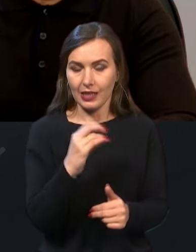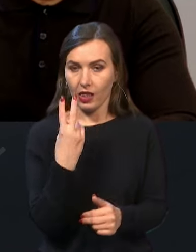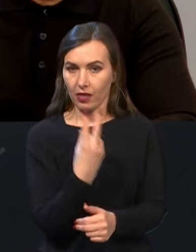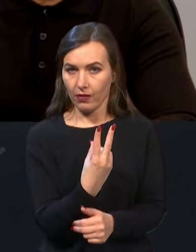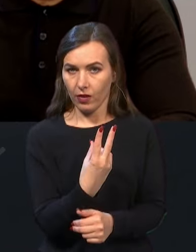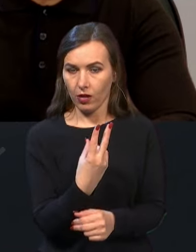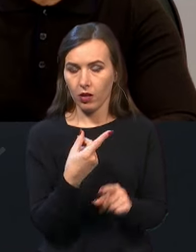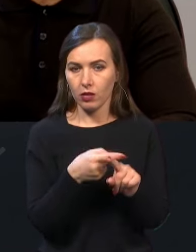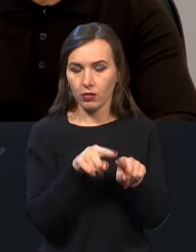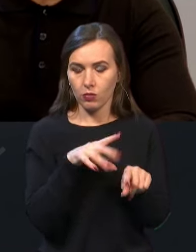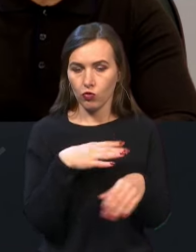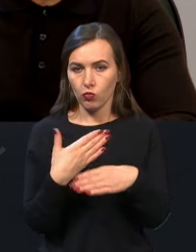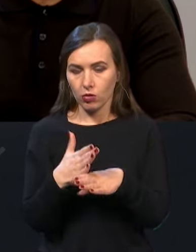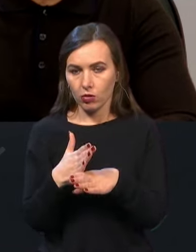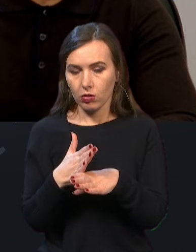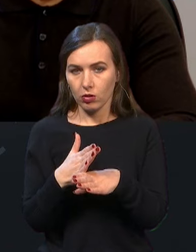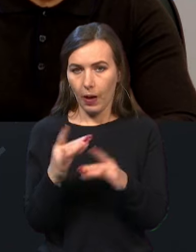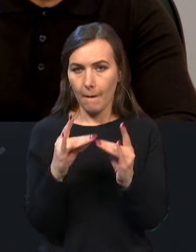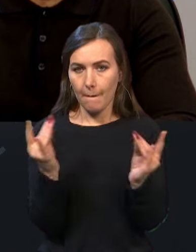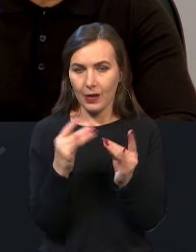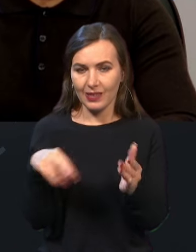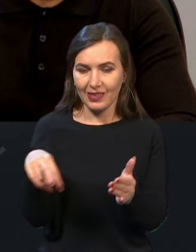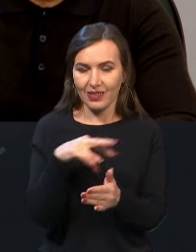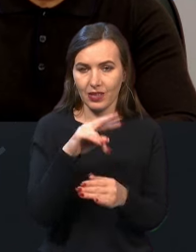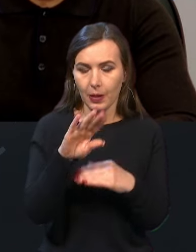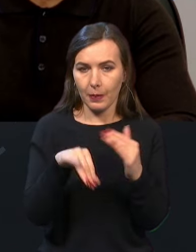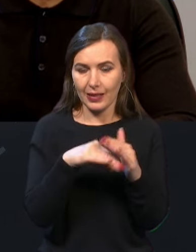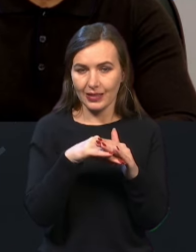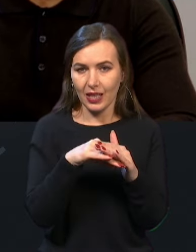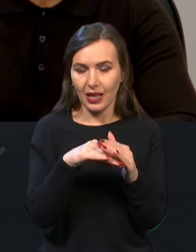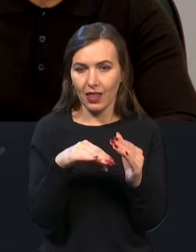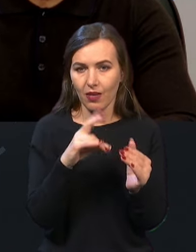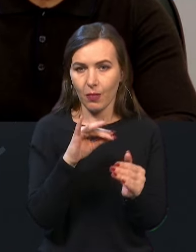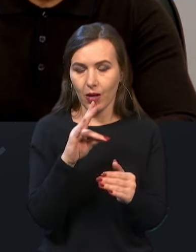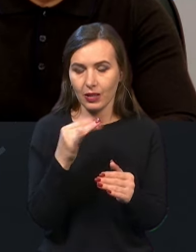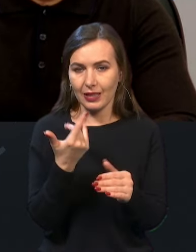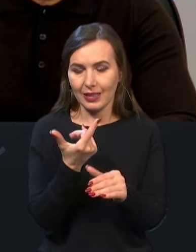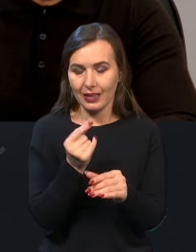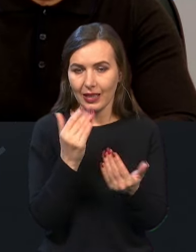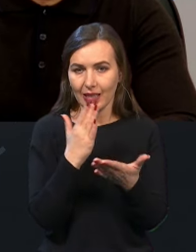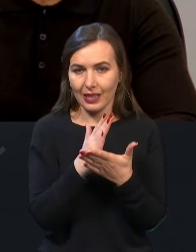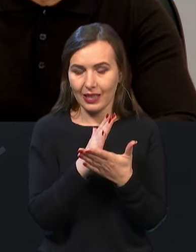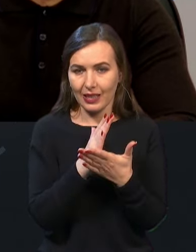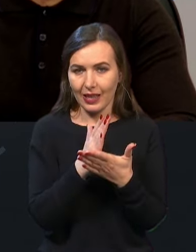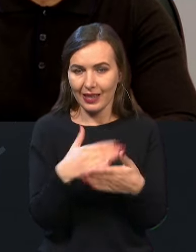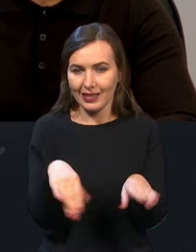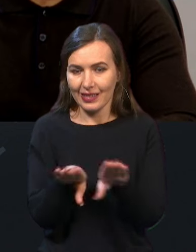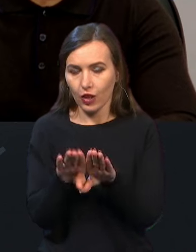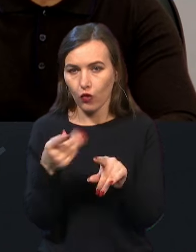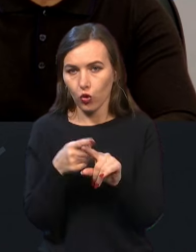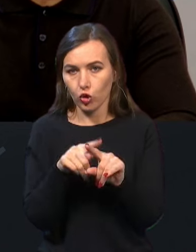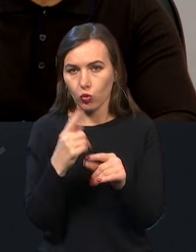і теж був пошкоджений мостовий перехід під кранові балки, де знаходяться затвори. Тому шкоди